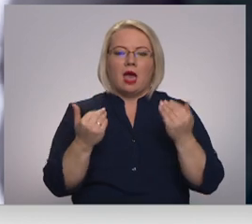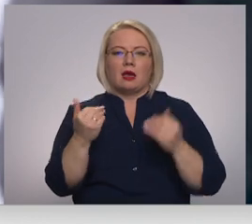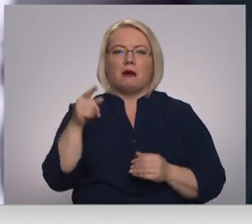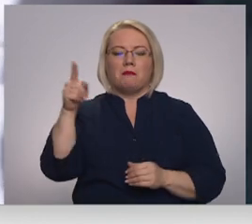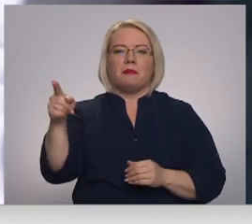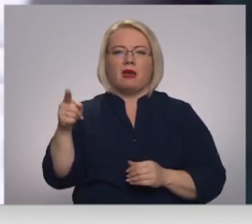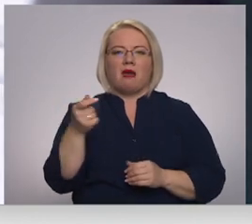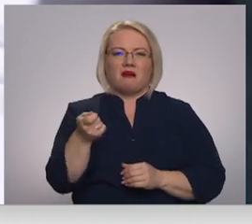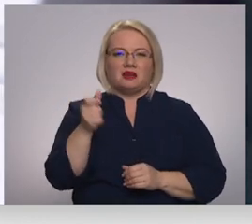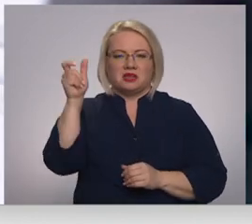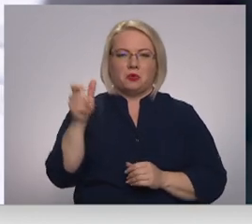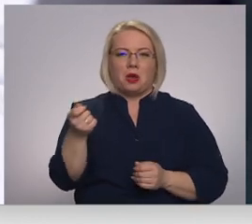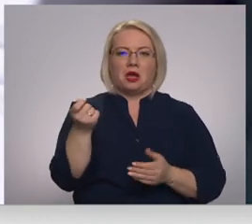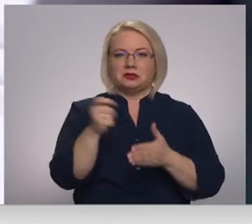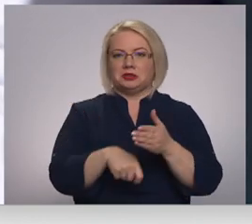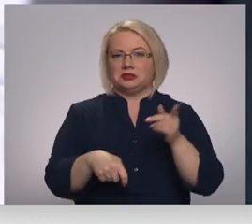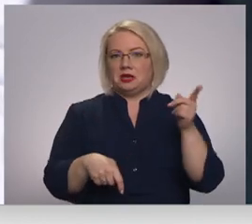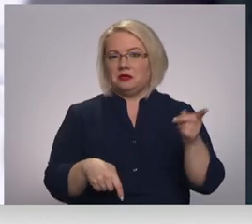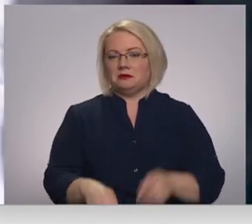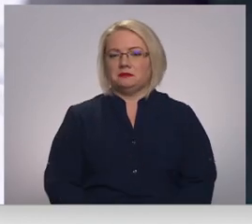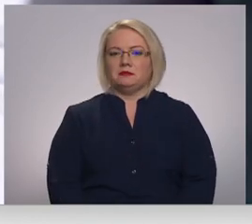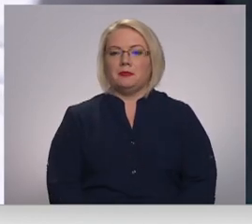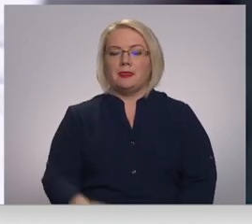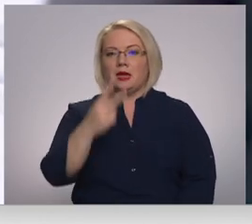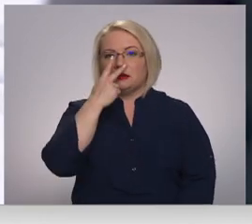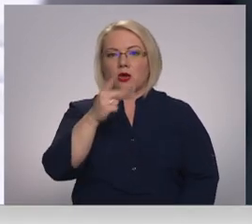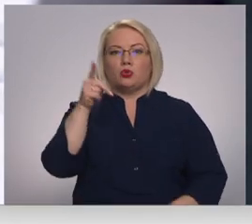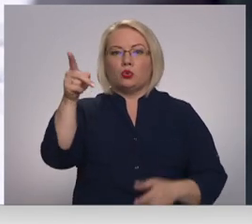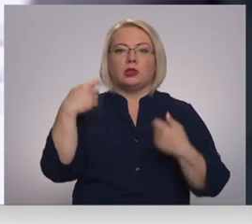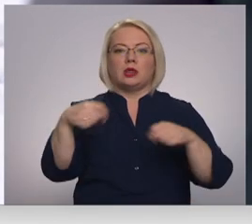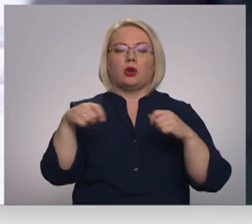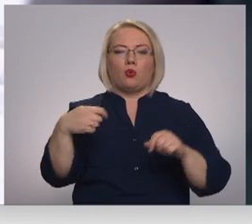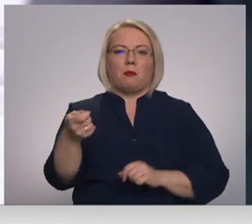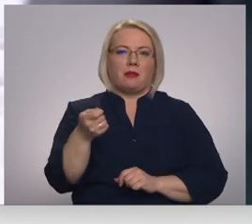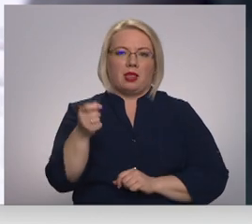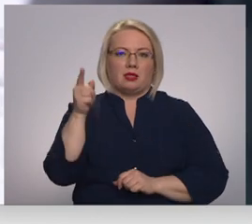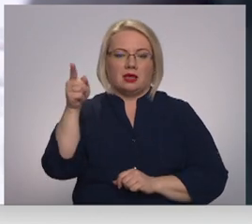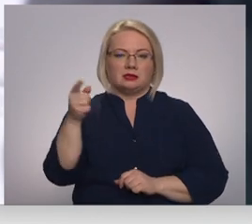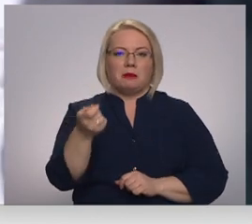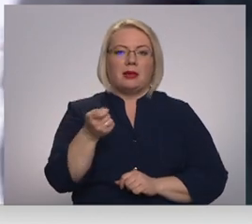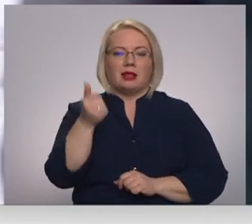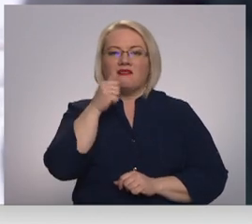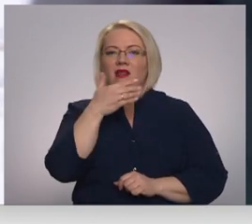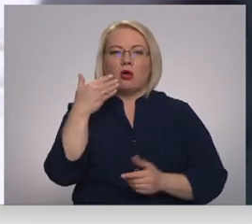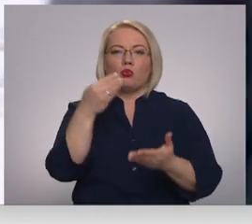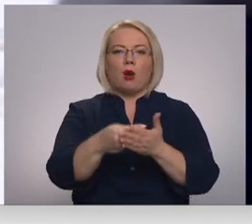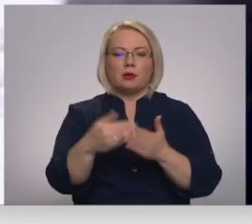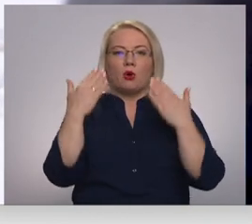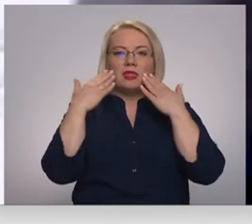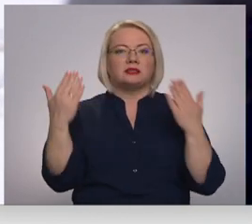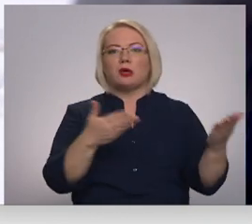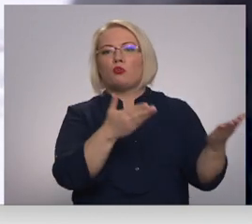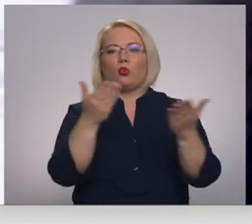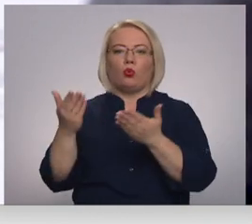konduktoru, ja kasa ir slēgta, es tā sapratu. Es skatot, ka to tirgo acīm redzot. Biļeti vēl nav nopirkta, jo nezinām, kur.